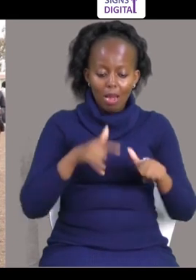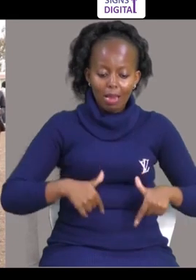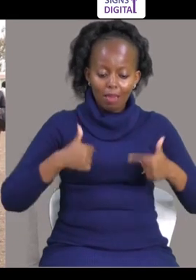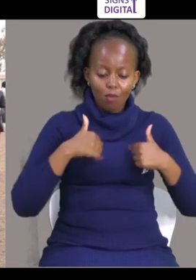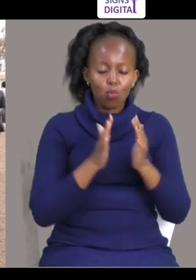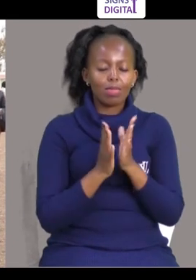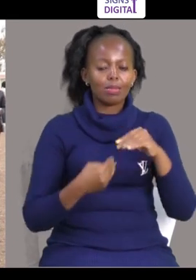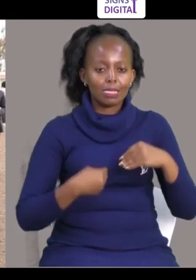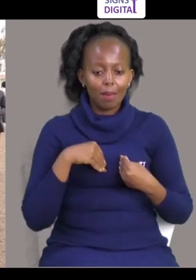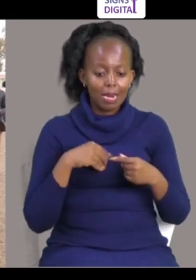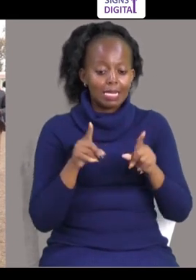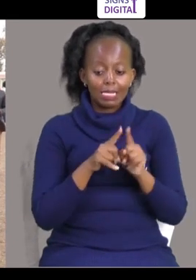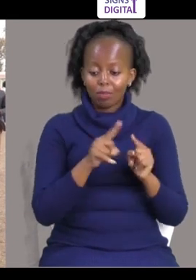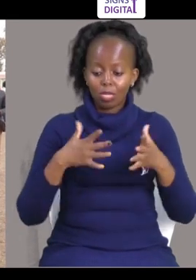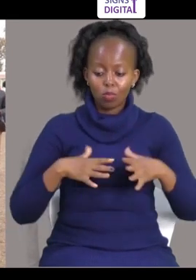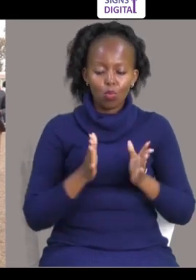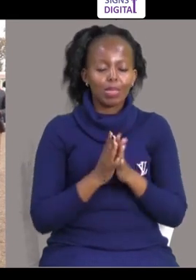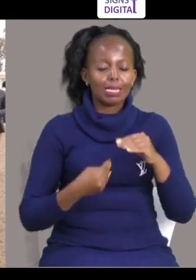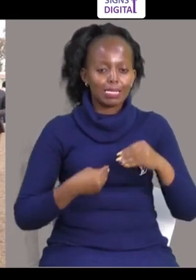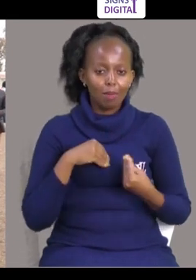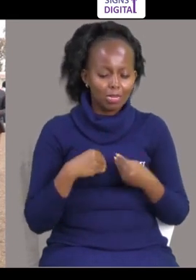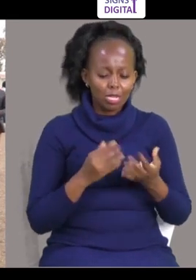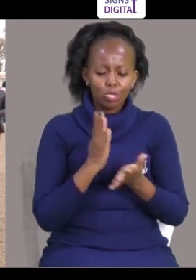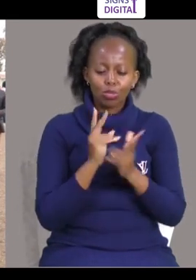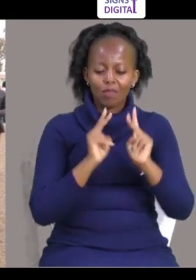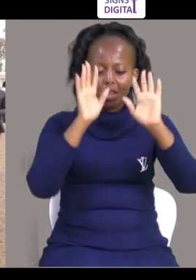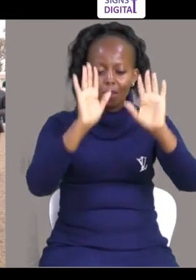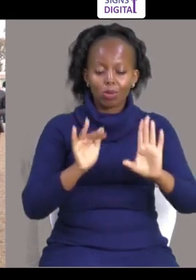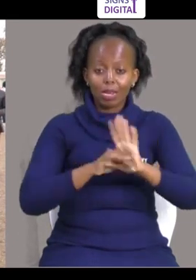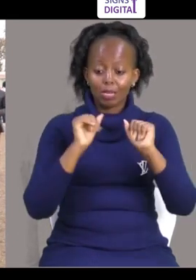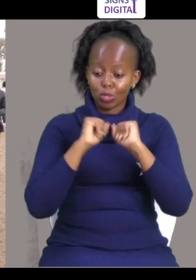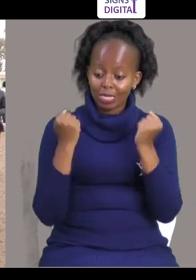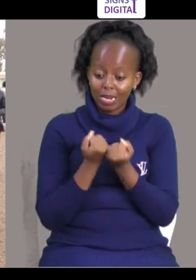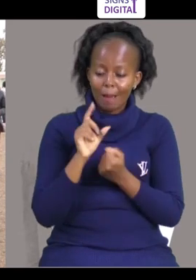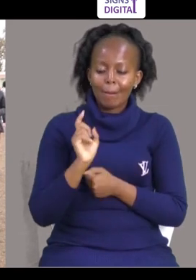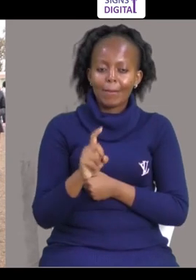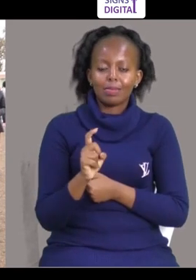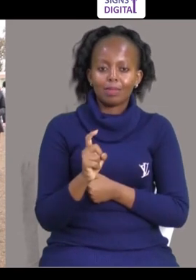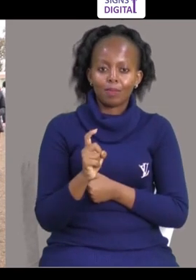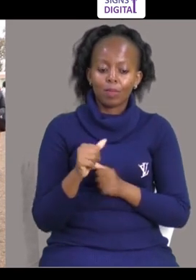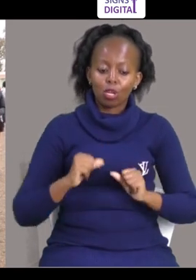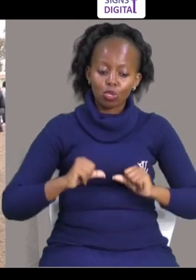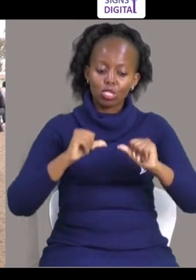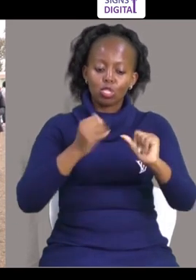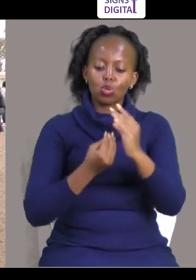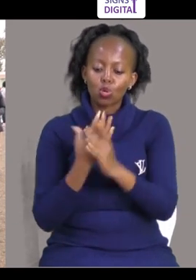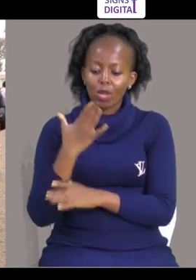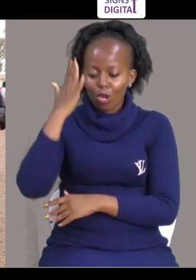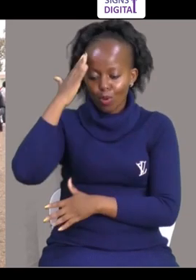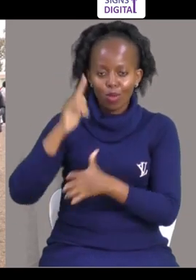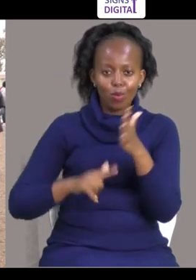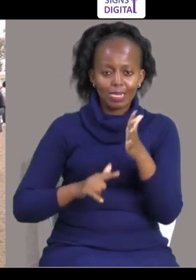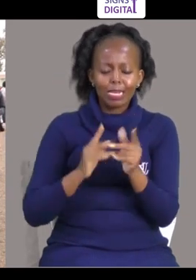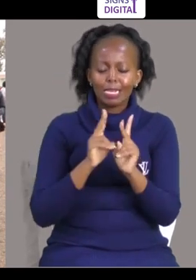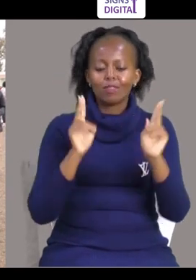kwa mba kuna watu ambawa naishi na olemavu Na watu olemavu ni watu wa muhimu kwa jamii Lazima